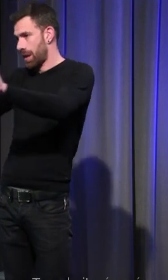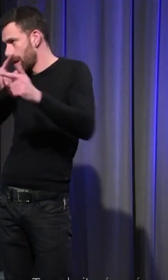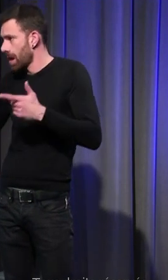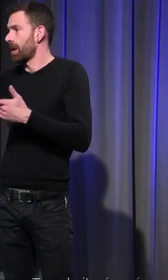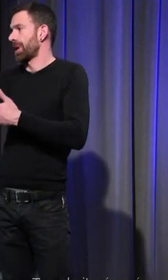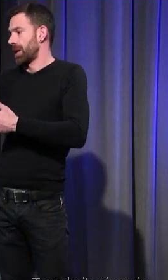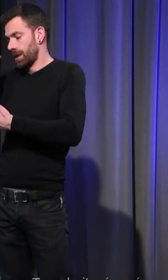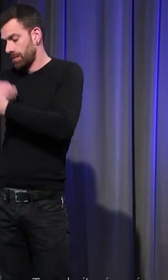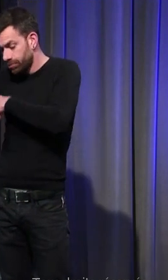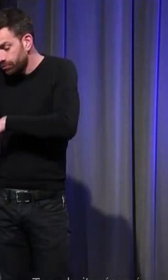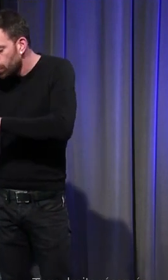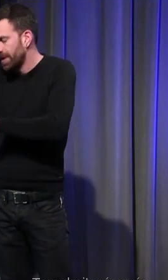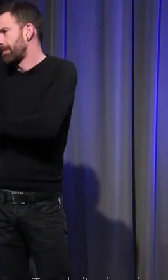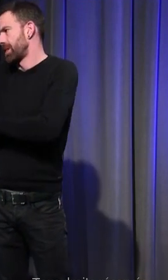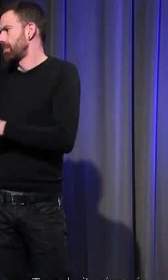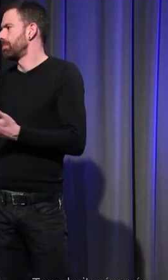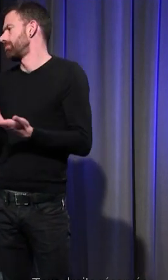que les répits vont disparaître